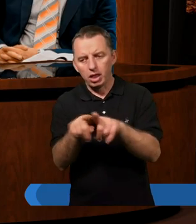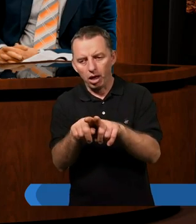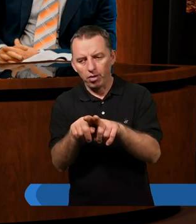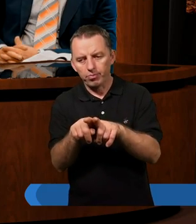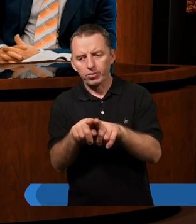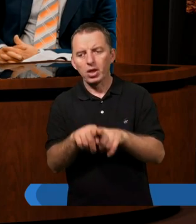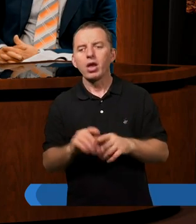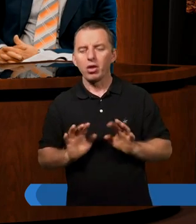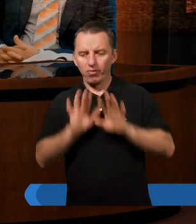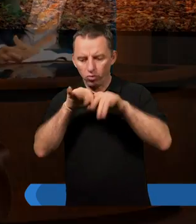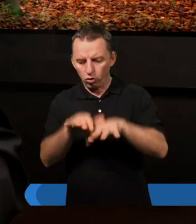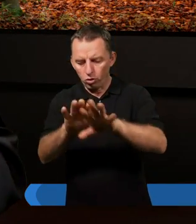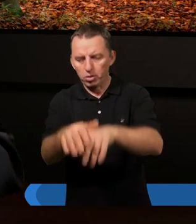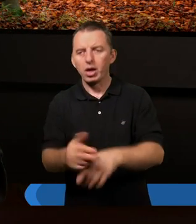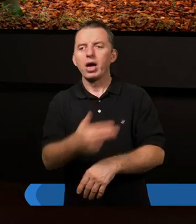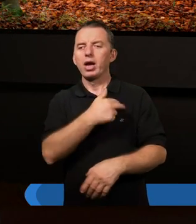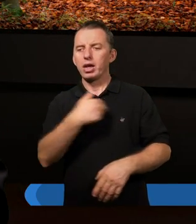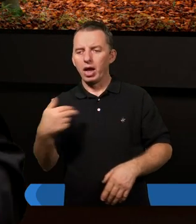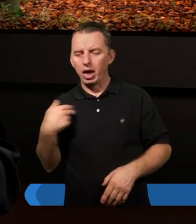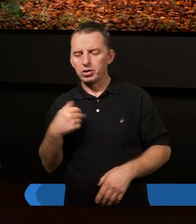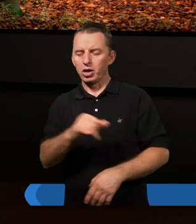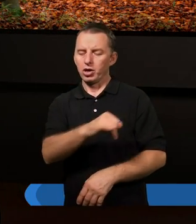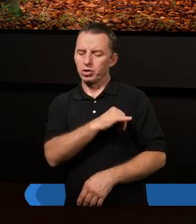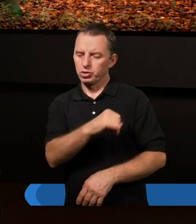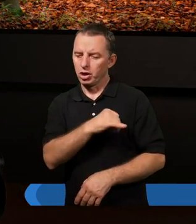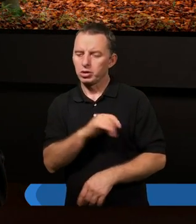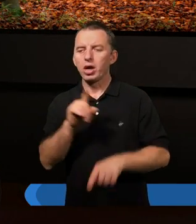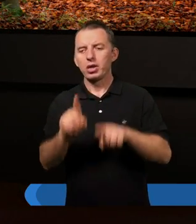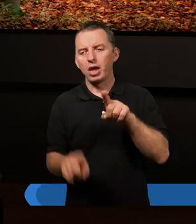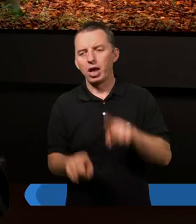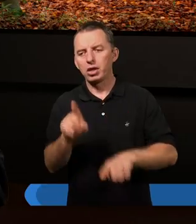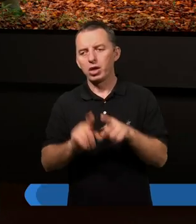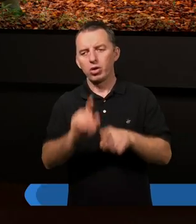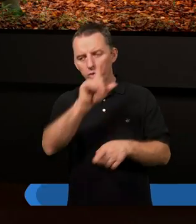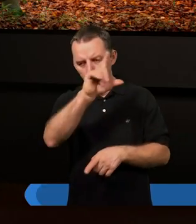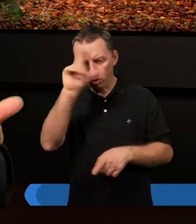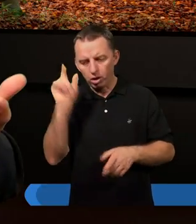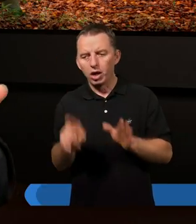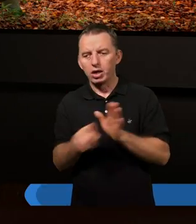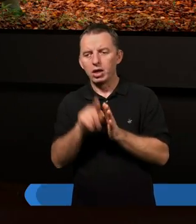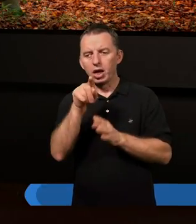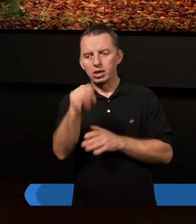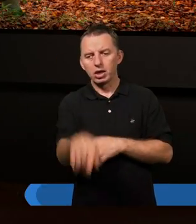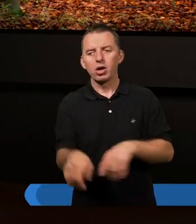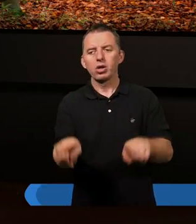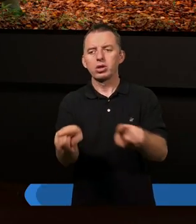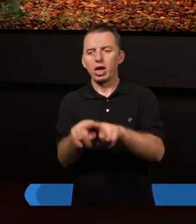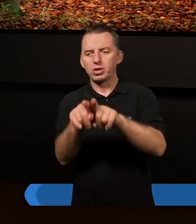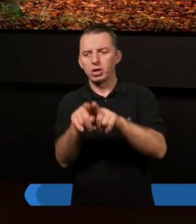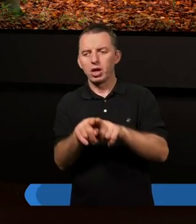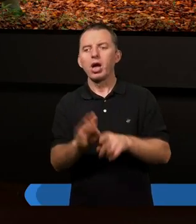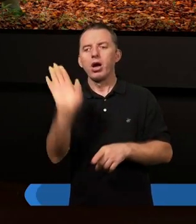wypływa z nos tej grzesznej natury ludzkiej. I dlatego też, no,